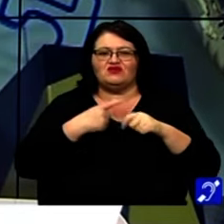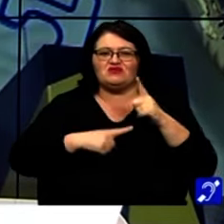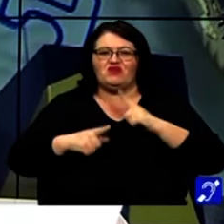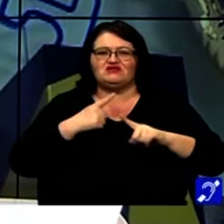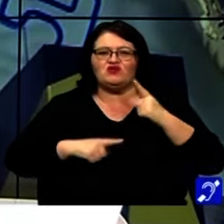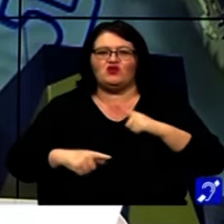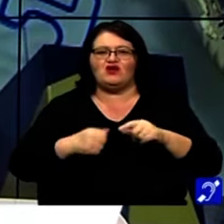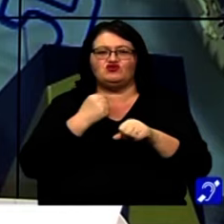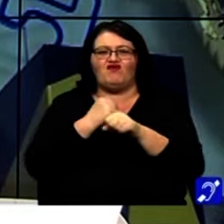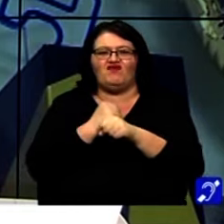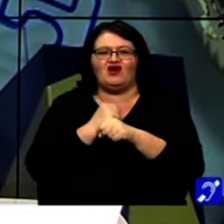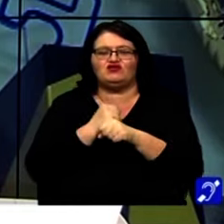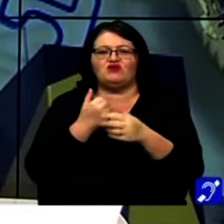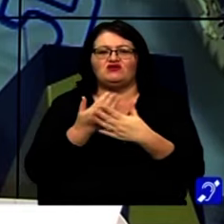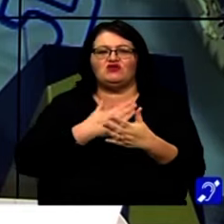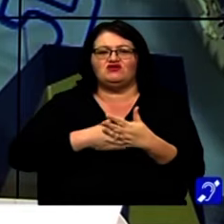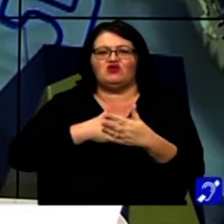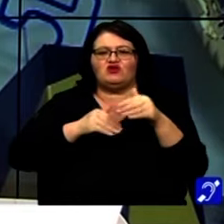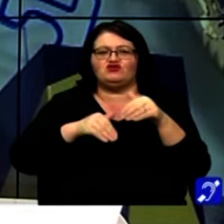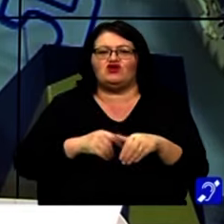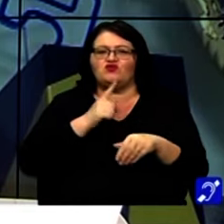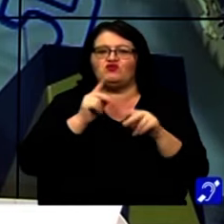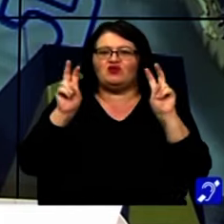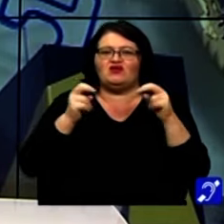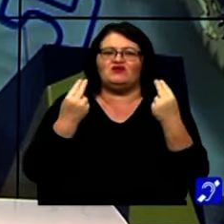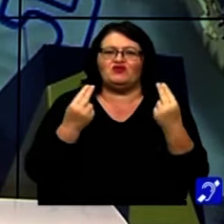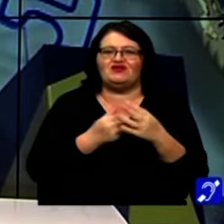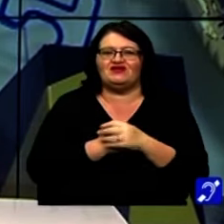pasionat de ceea ce face, așa că își dorește acum titlul suprem.